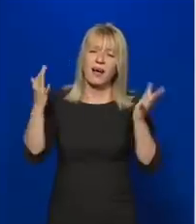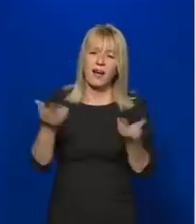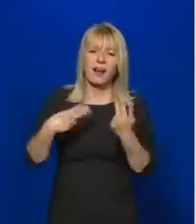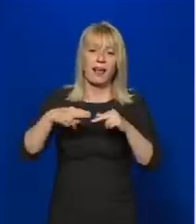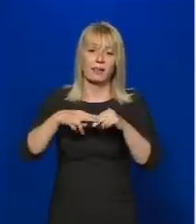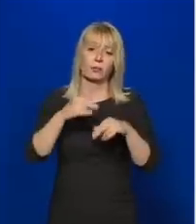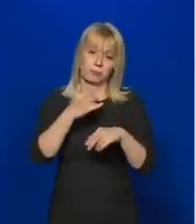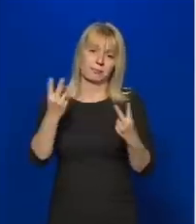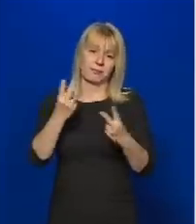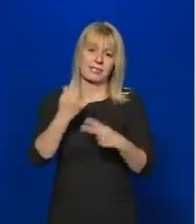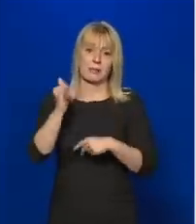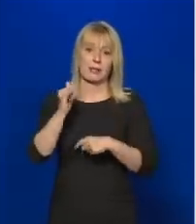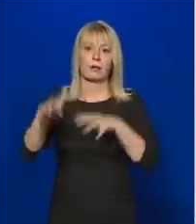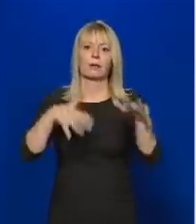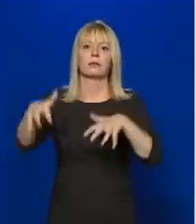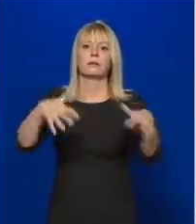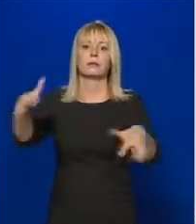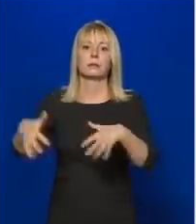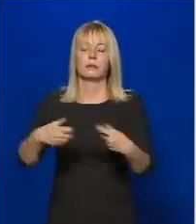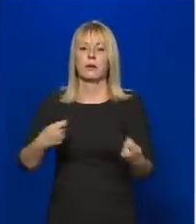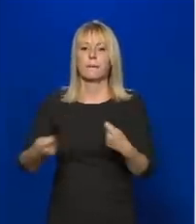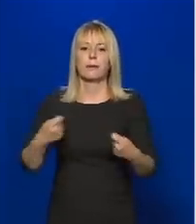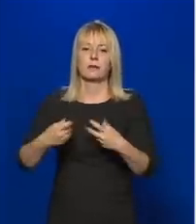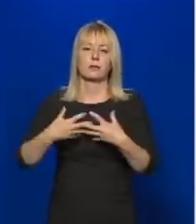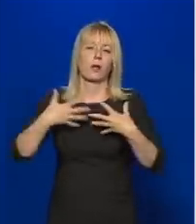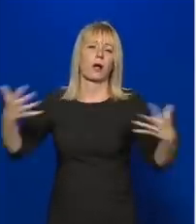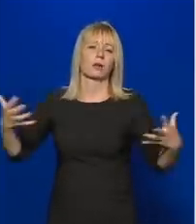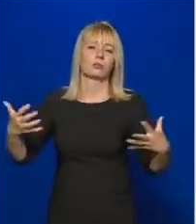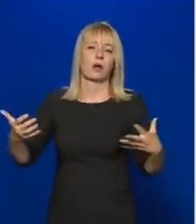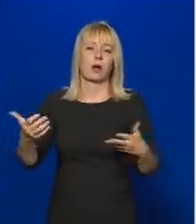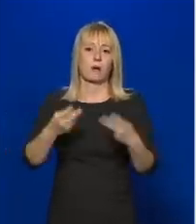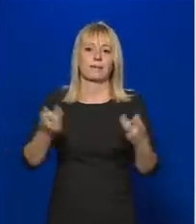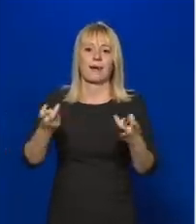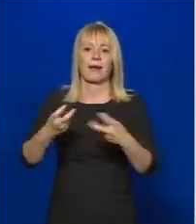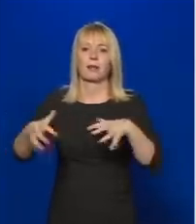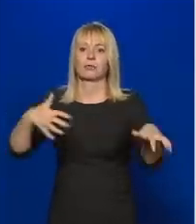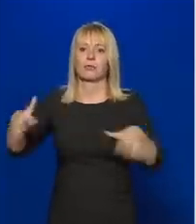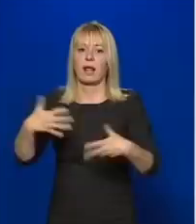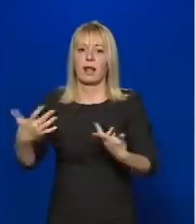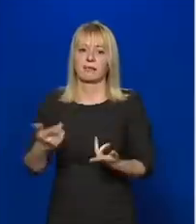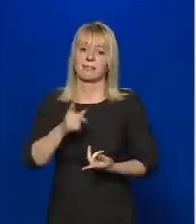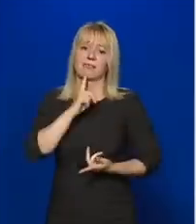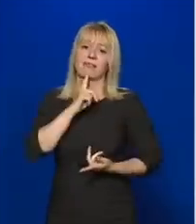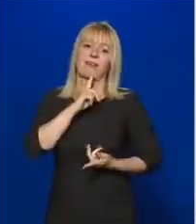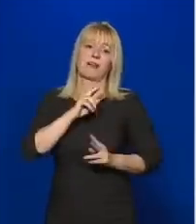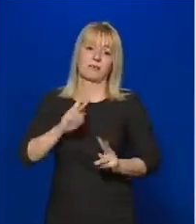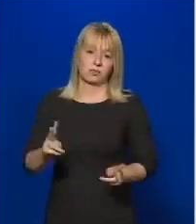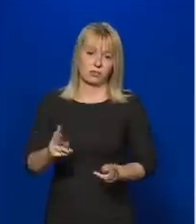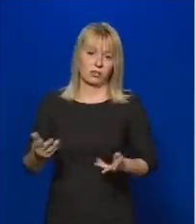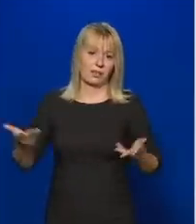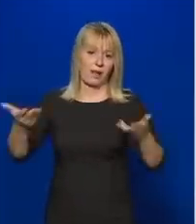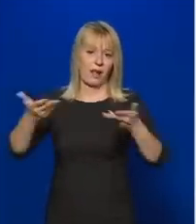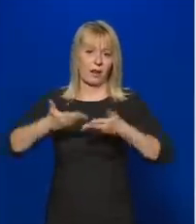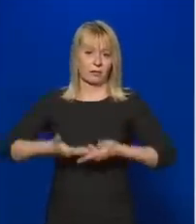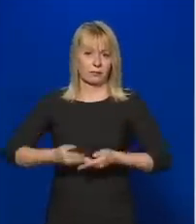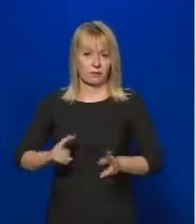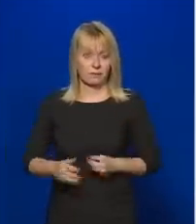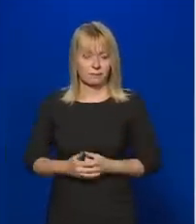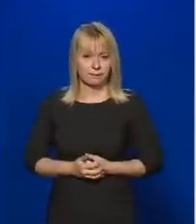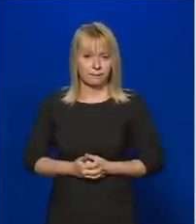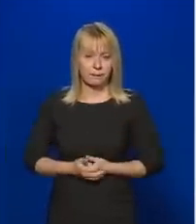nyilvánvaló volt, hogy a piacon óriási a kereslet, és ehhez képest csekély a kínálat. Legtöbb ilyen gépet